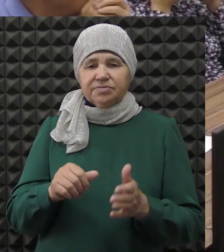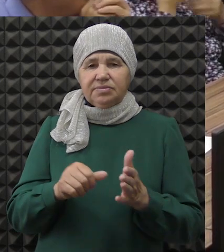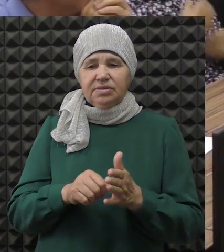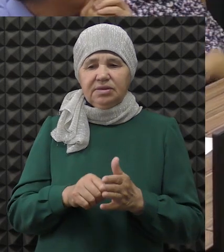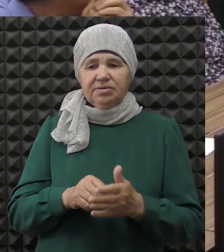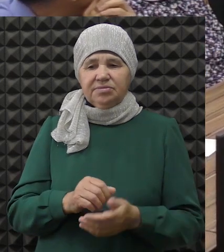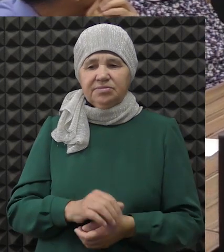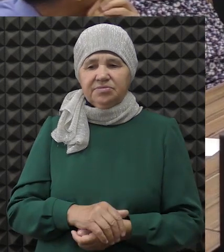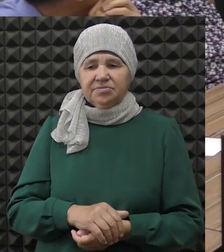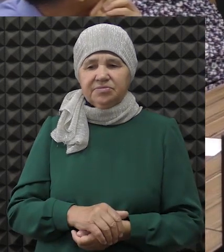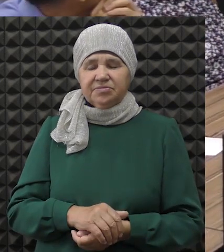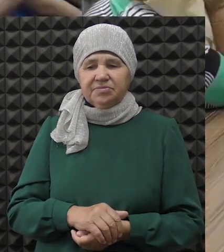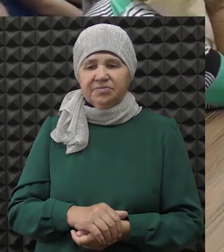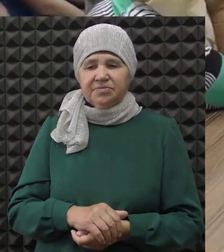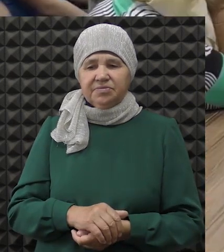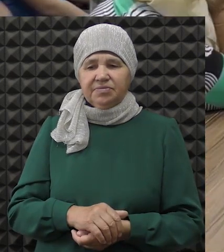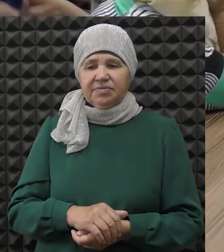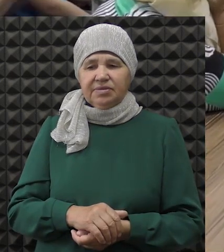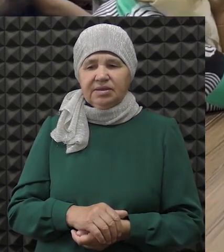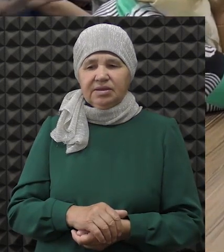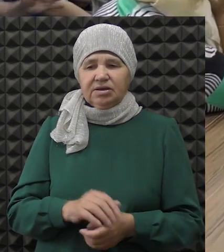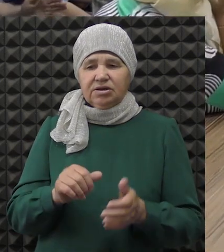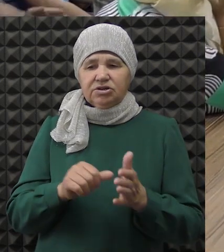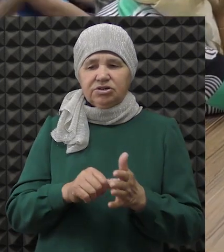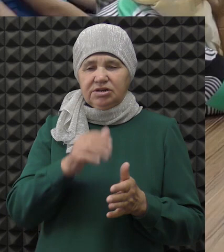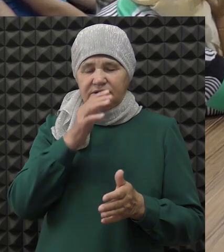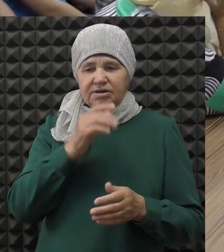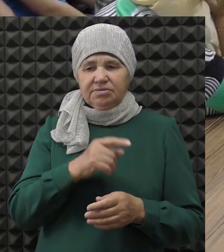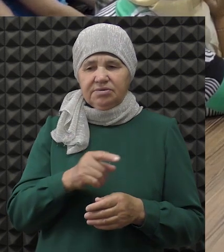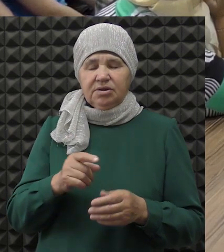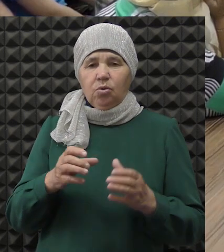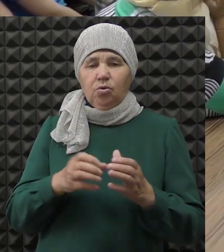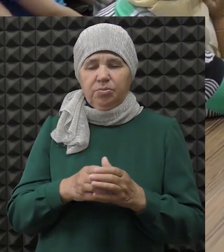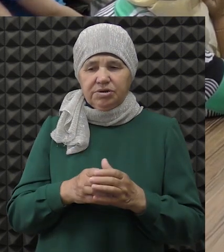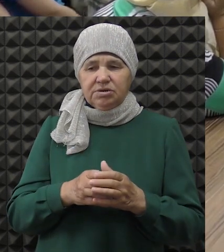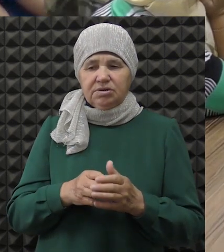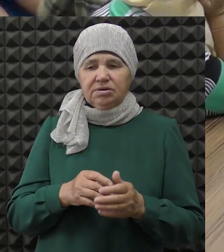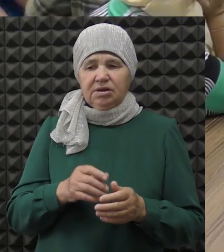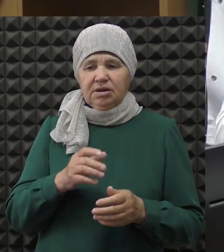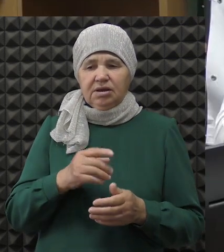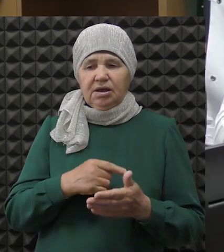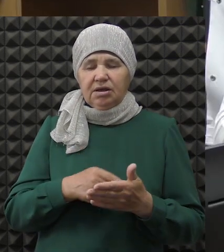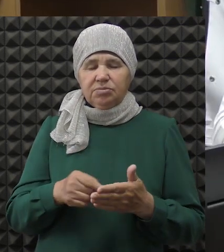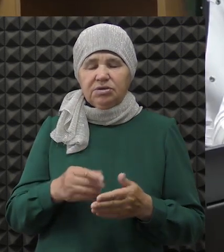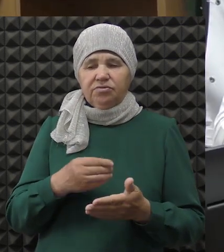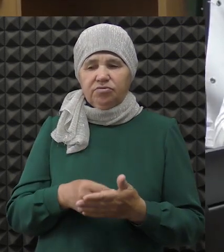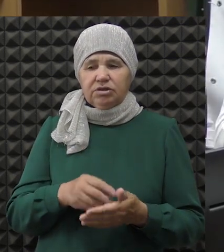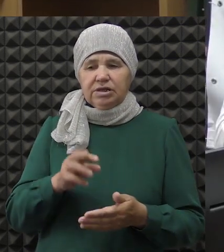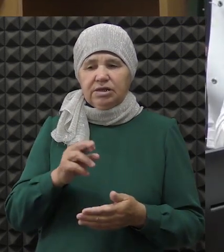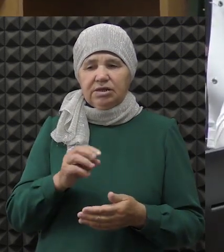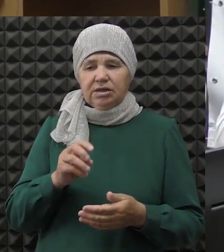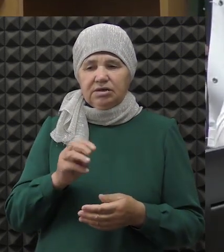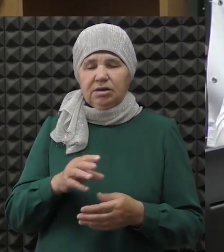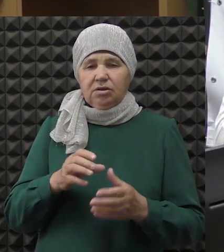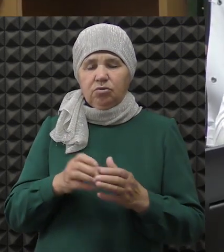Библиотеке Центра Ярдем прошло торжественное собрание, посвященное шестилетию со дня открытия комплекса. Как отметил руководство фонда